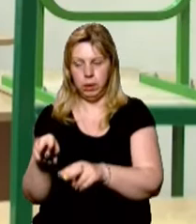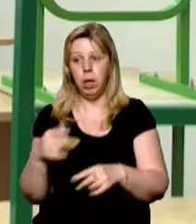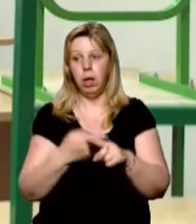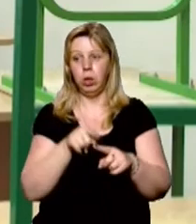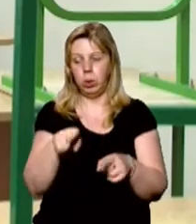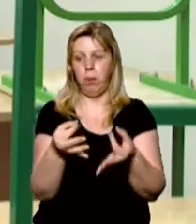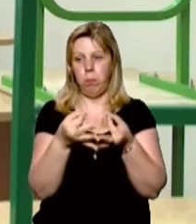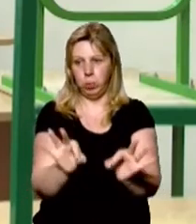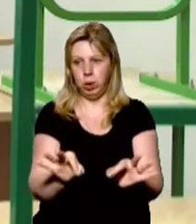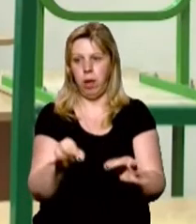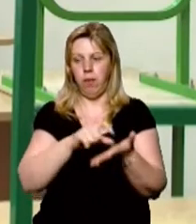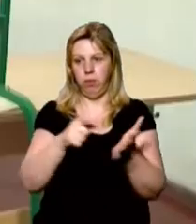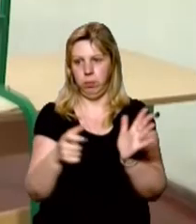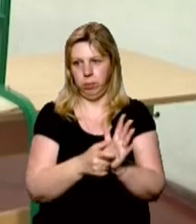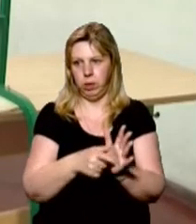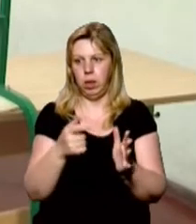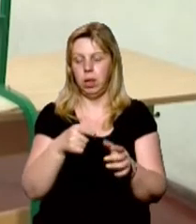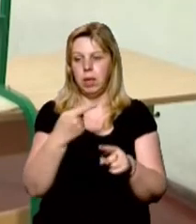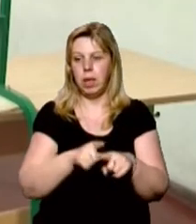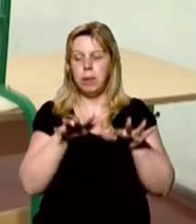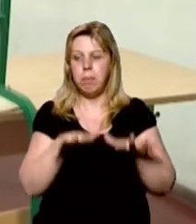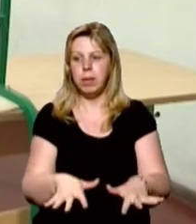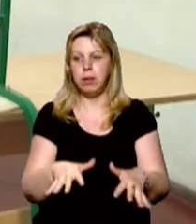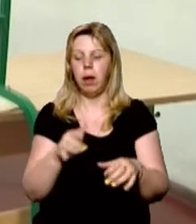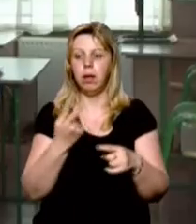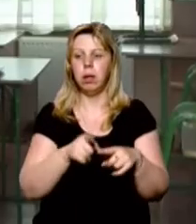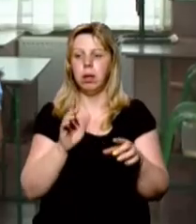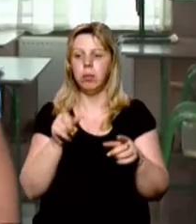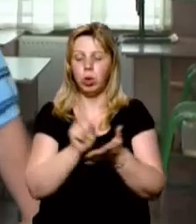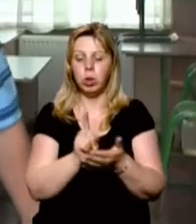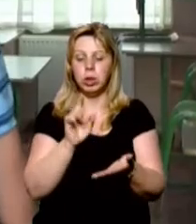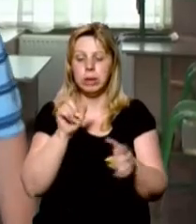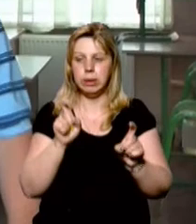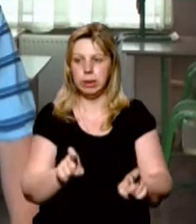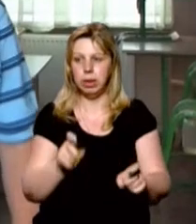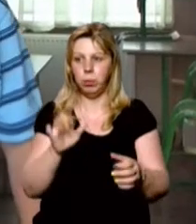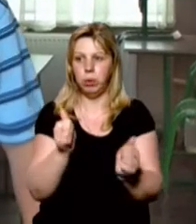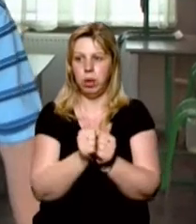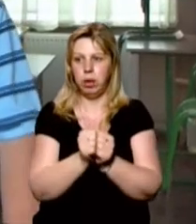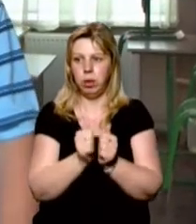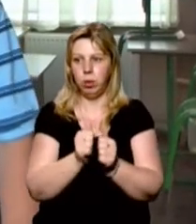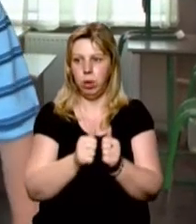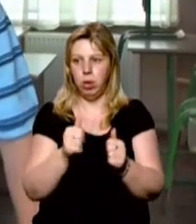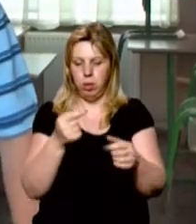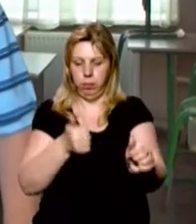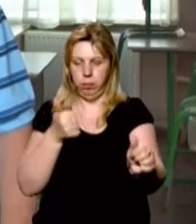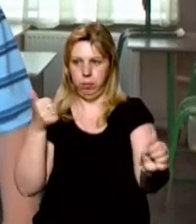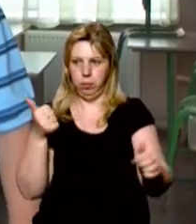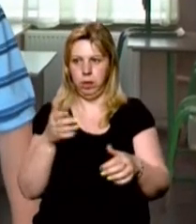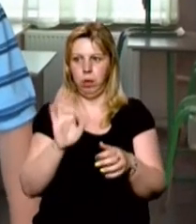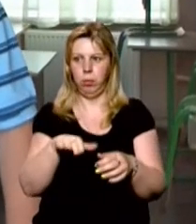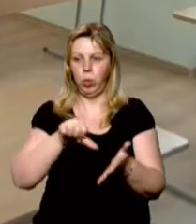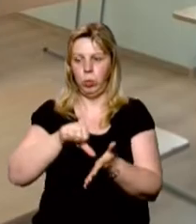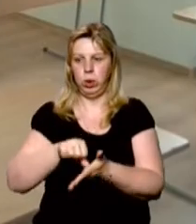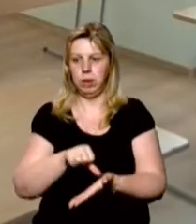І тоді запускає, розсаджується вони на ті місця, де вони повинні сидіти, бо на кожному столі буде налівка з прізвищем імемо-батькових